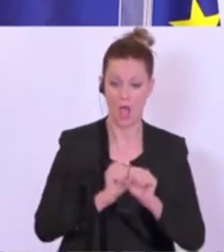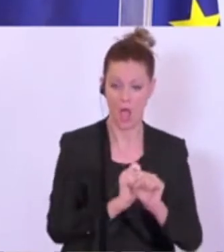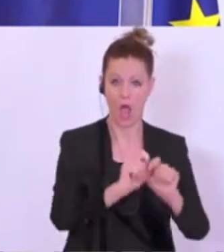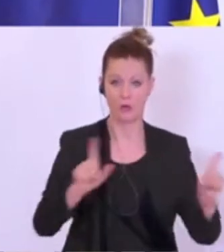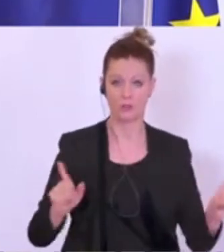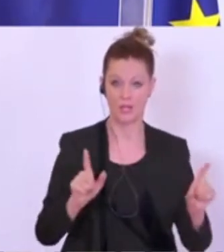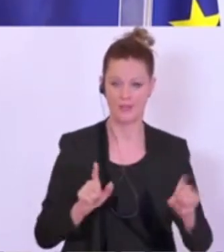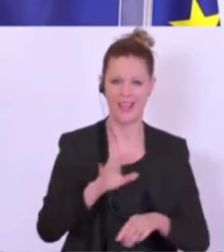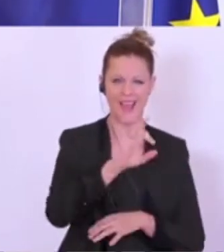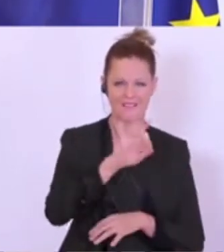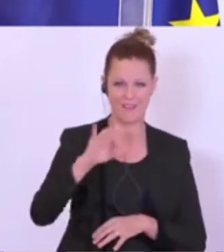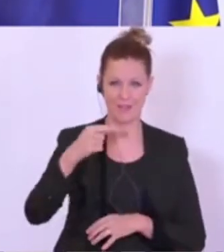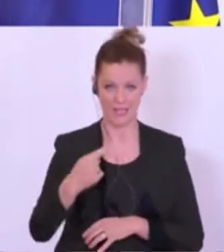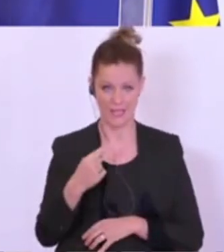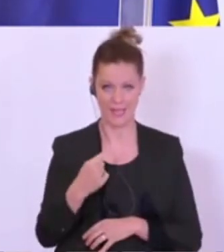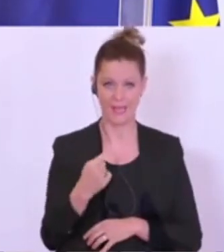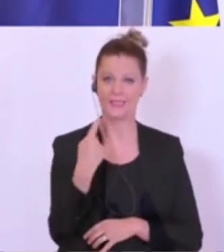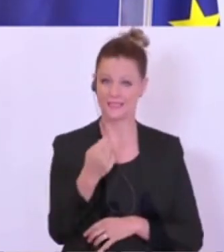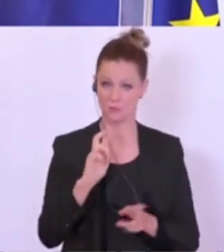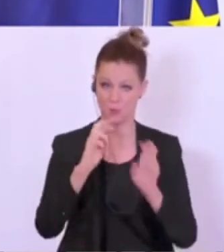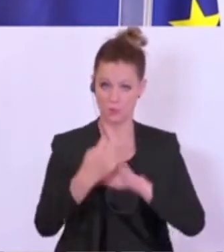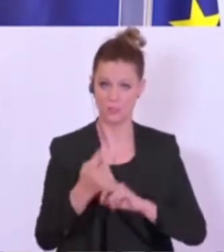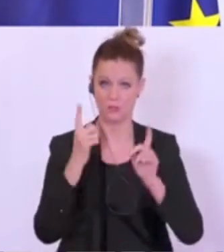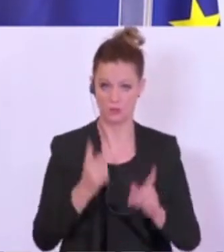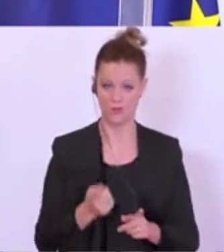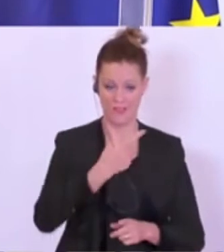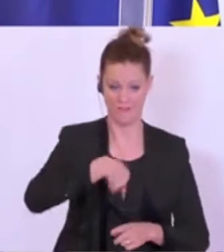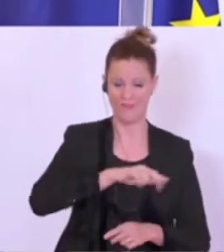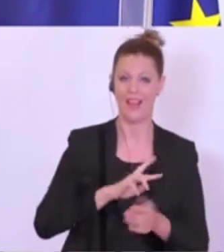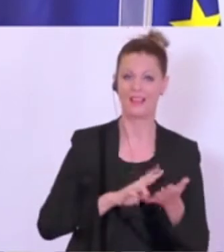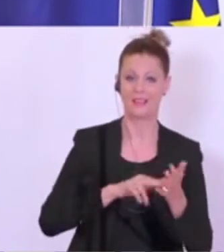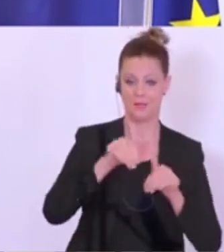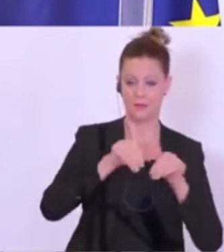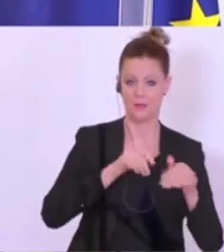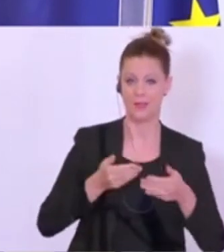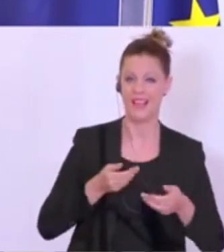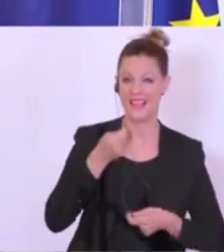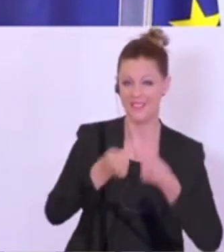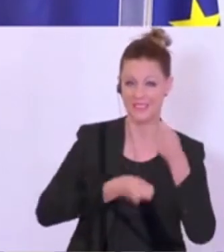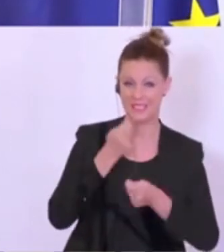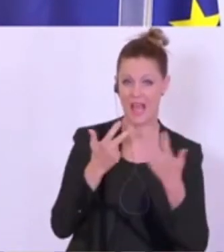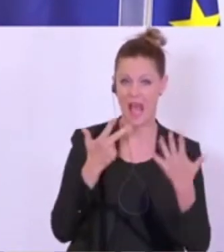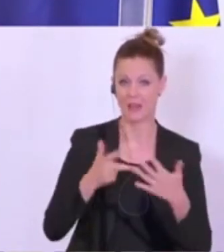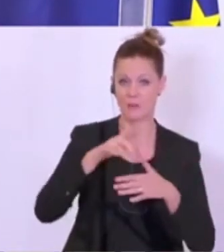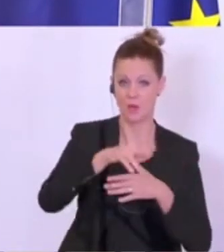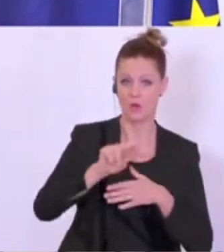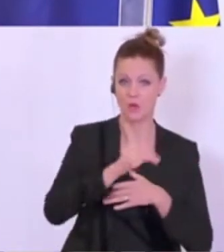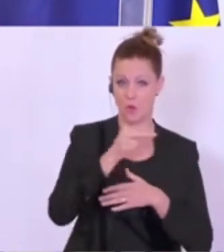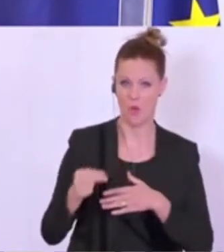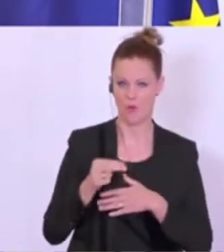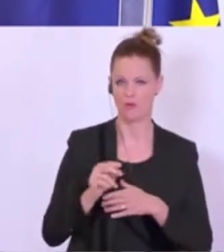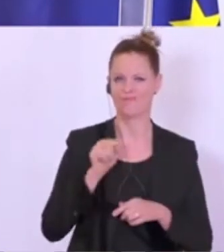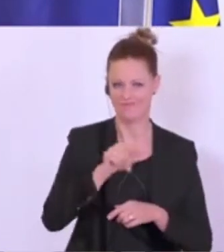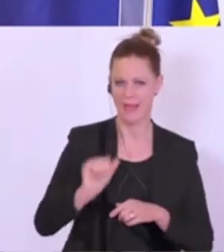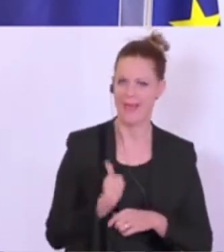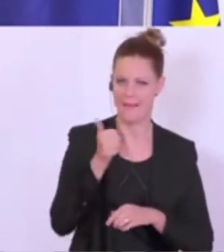die die FFG umsetzen wird und investieren als Digitalministerium 8 Millionen Euro in einem ersten Schritt.